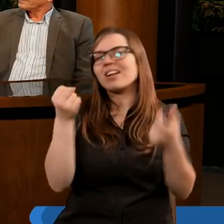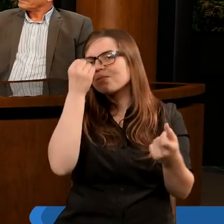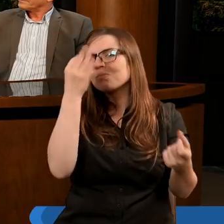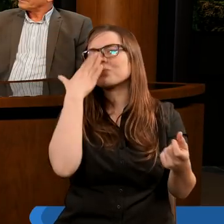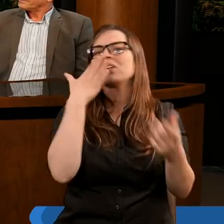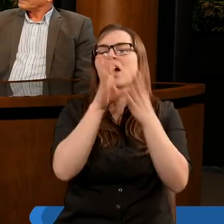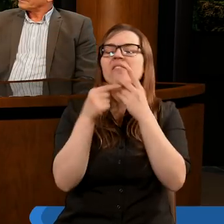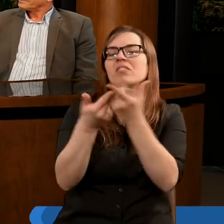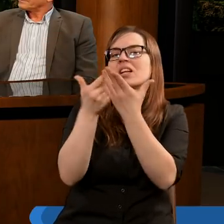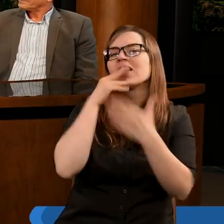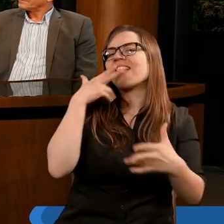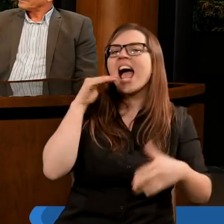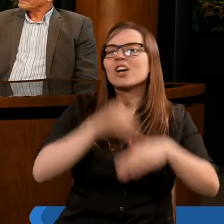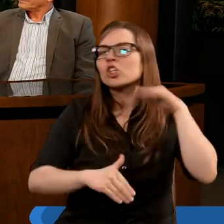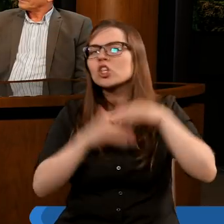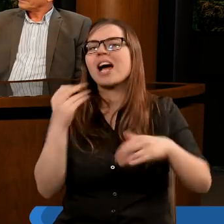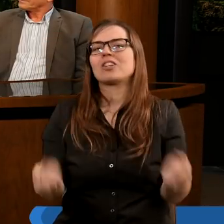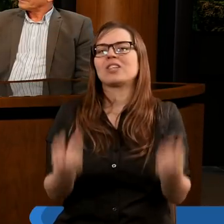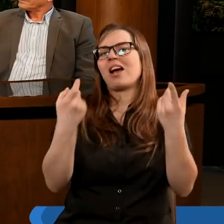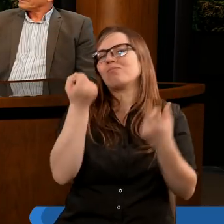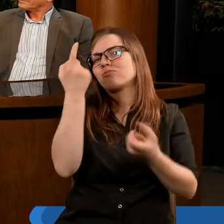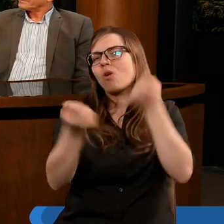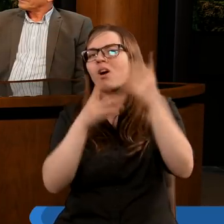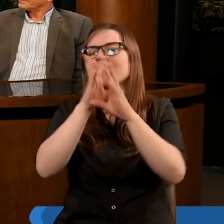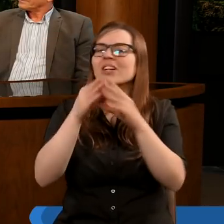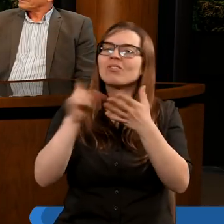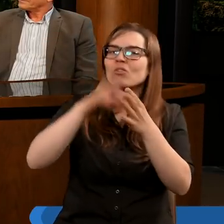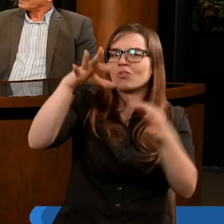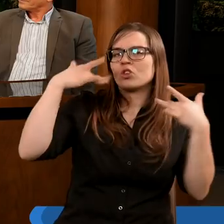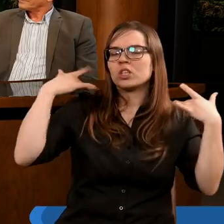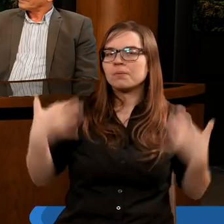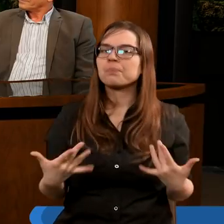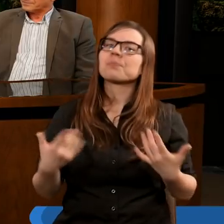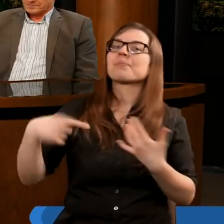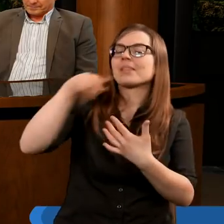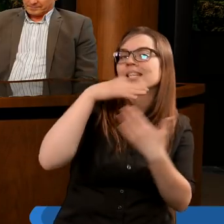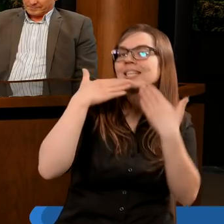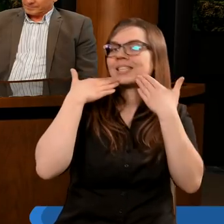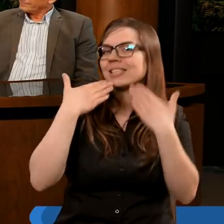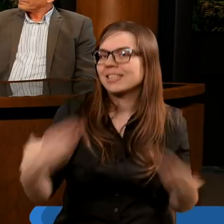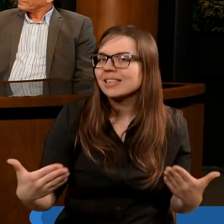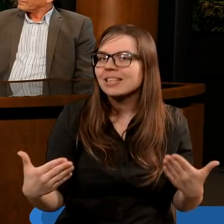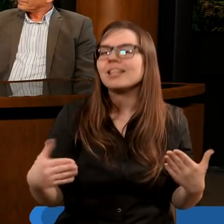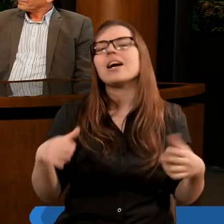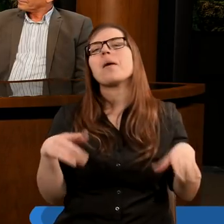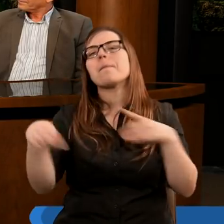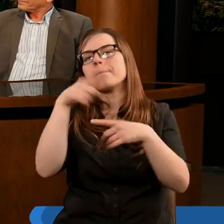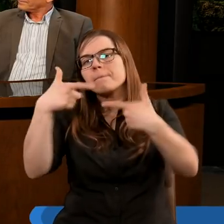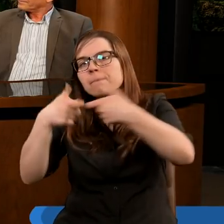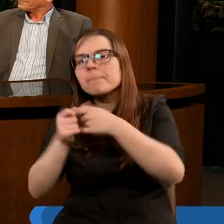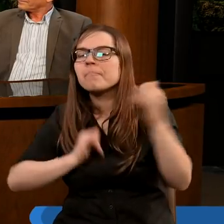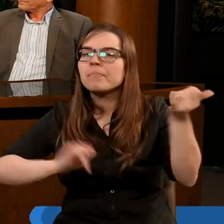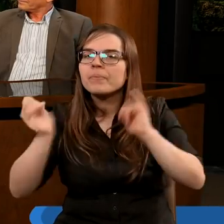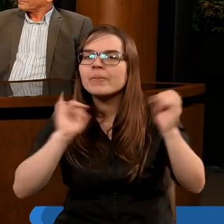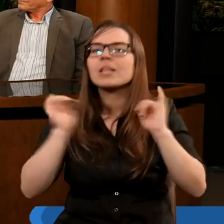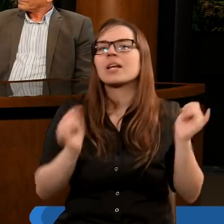Natomiast mogą się uratować ludzie, o których Bóg wspomina. Bardzo dziękuję Wam za Wasze wypowiedzi,